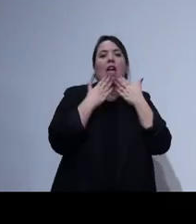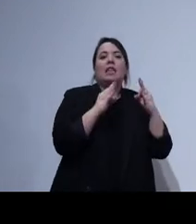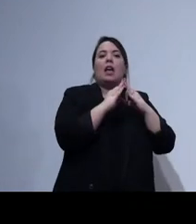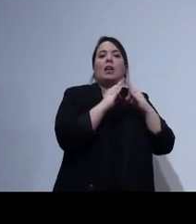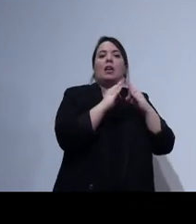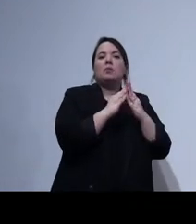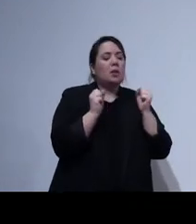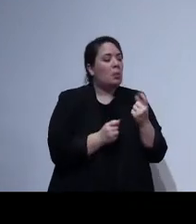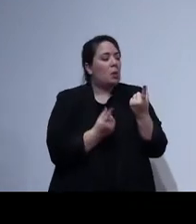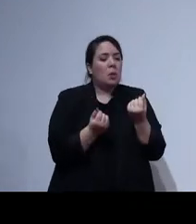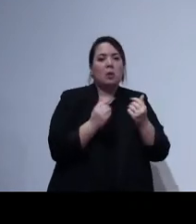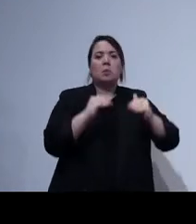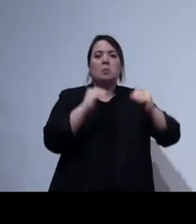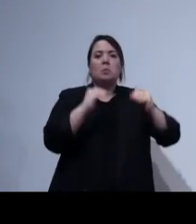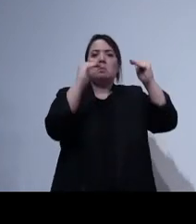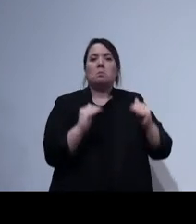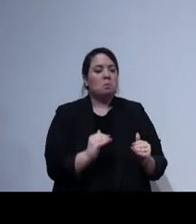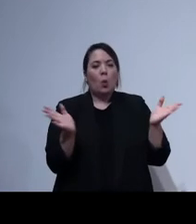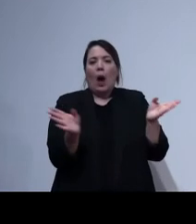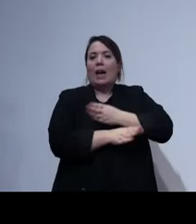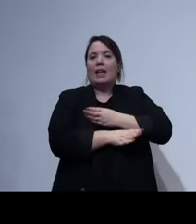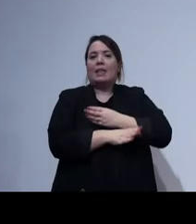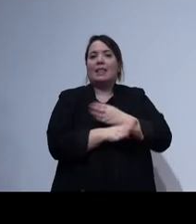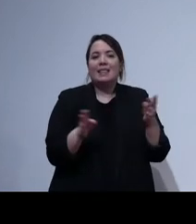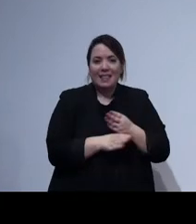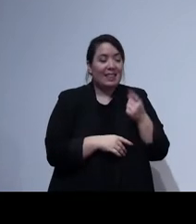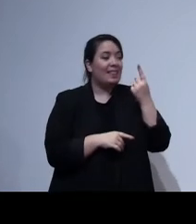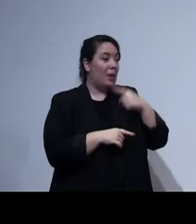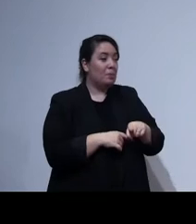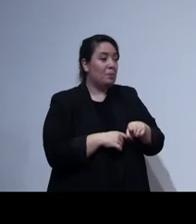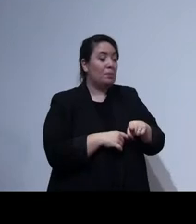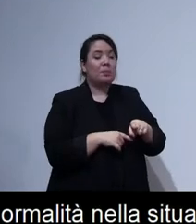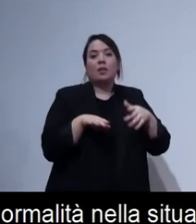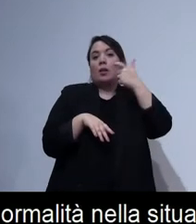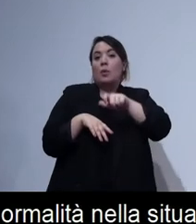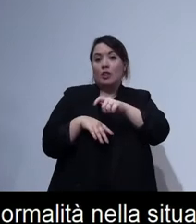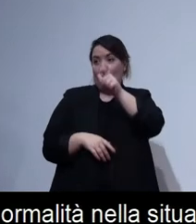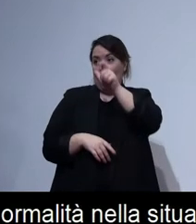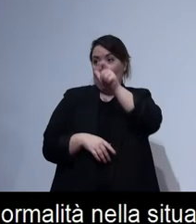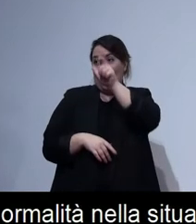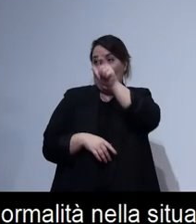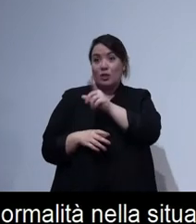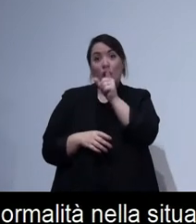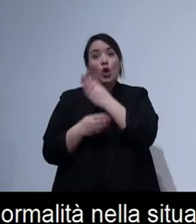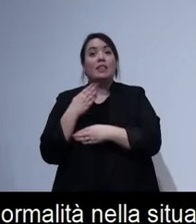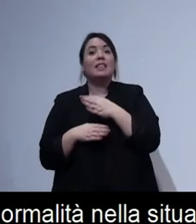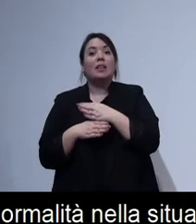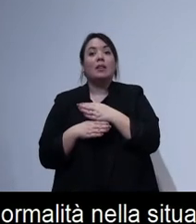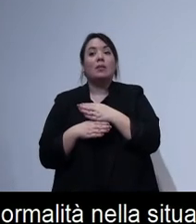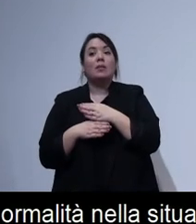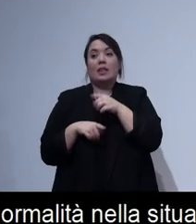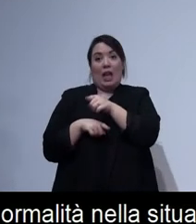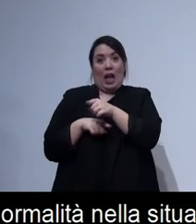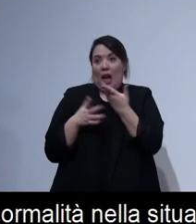disabilità sono un target meritevole di essere considerato commercialmente